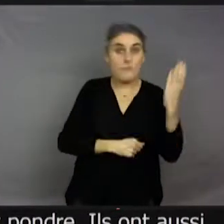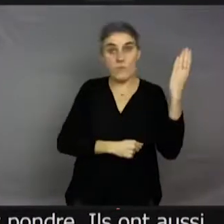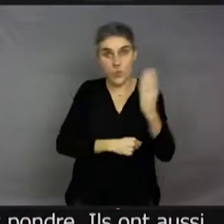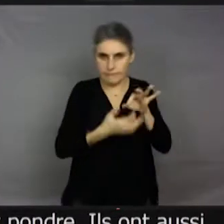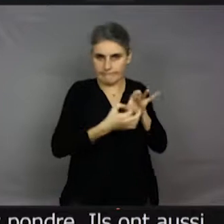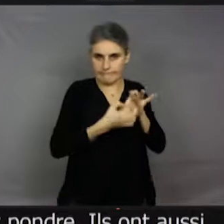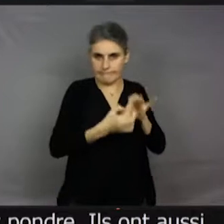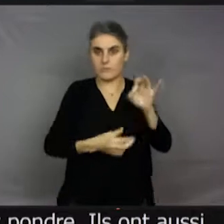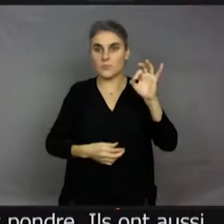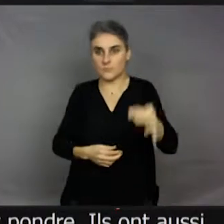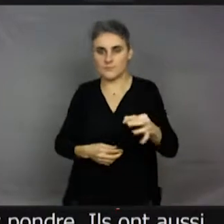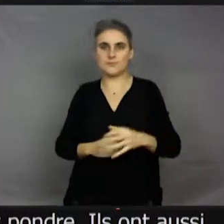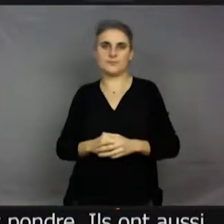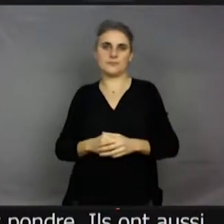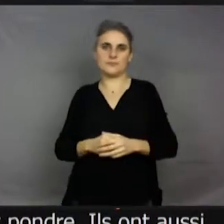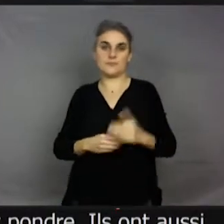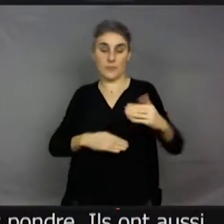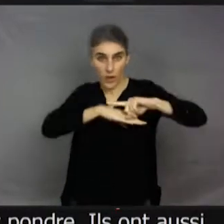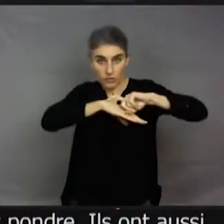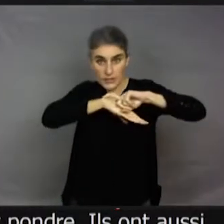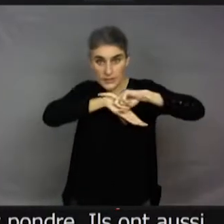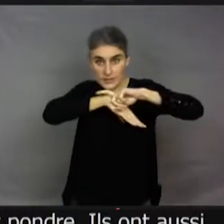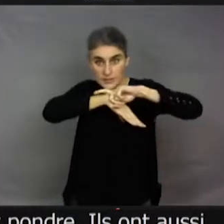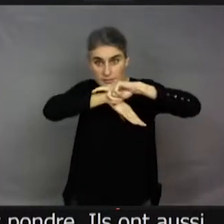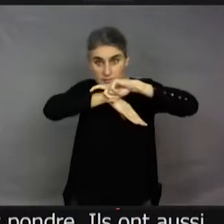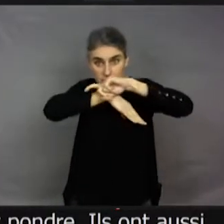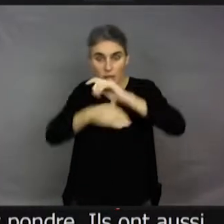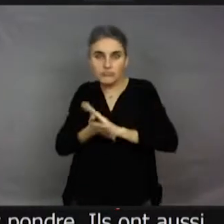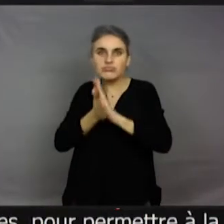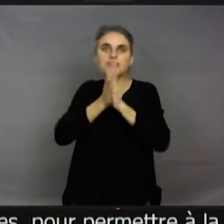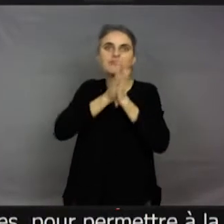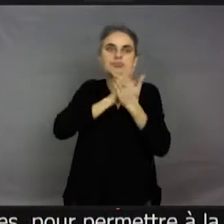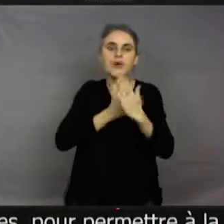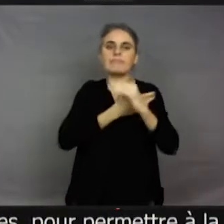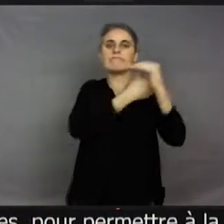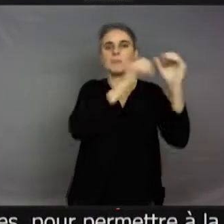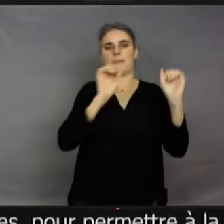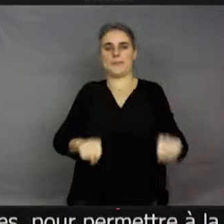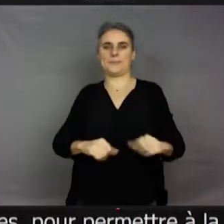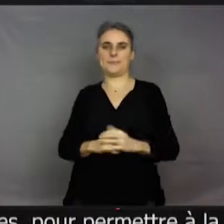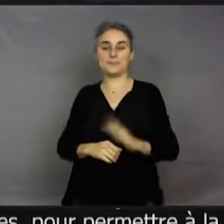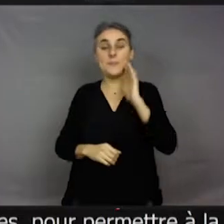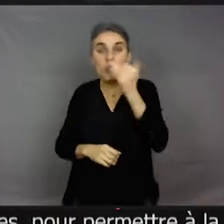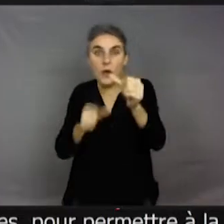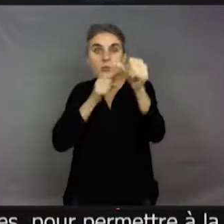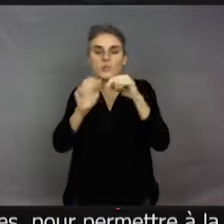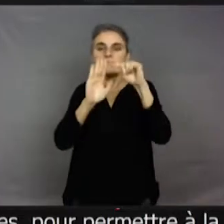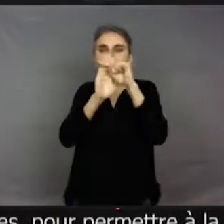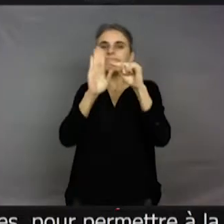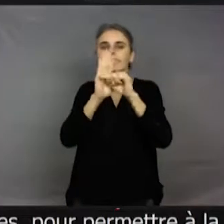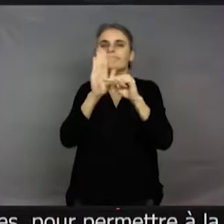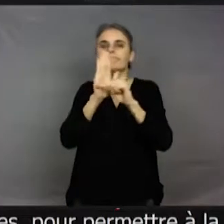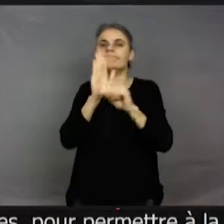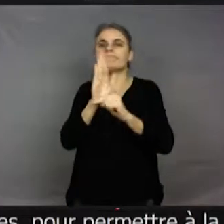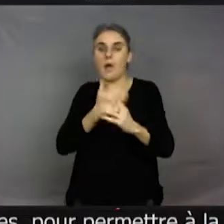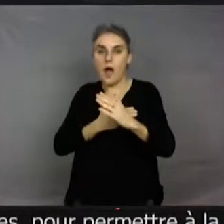et ça va permettre à la chenille de survivre. Et du coup, il y a tellement de conditions requises pour la présence de ce